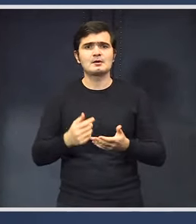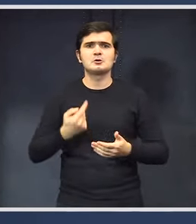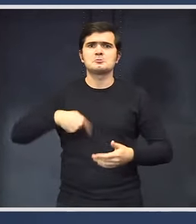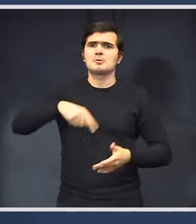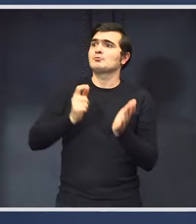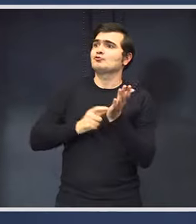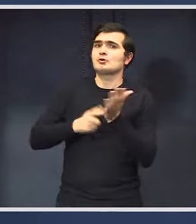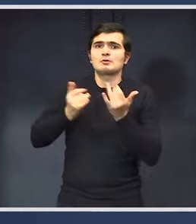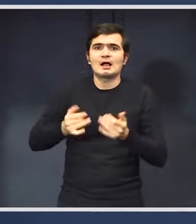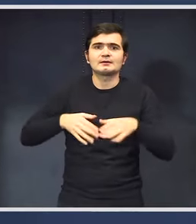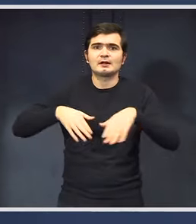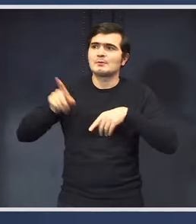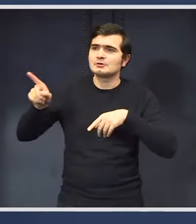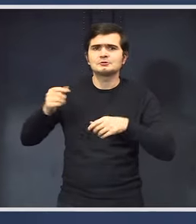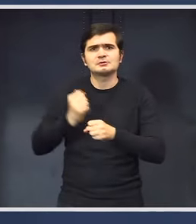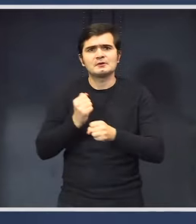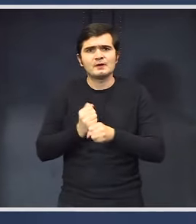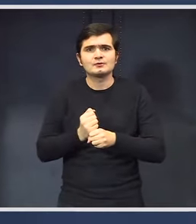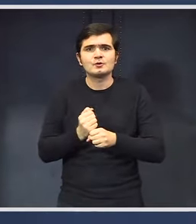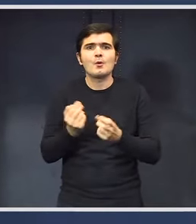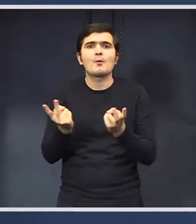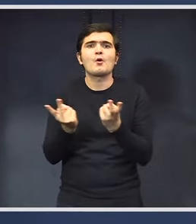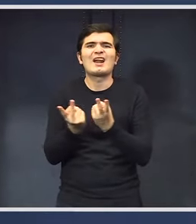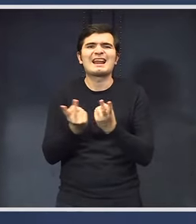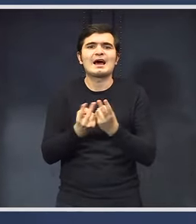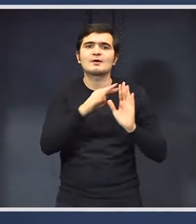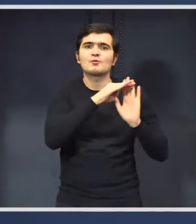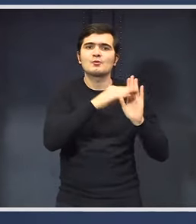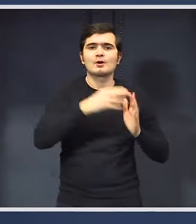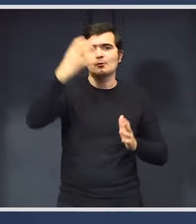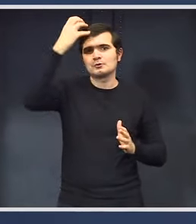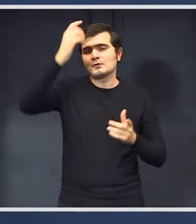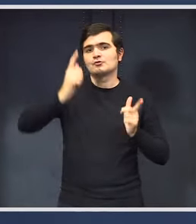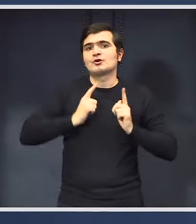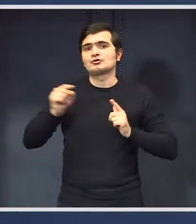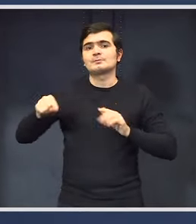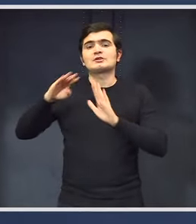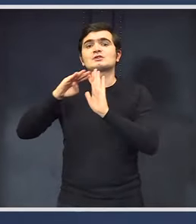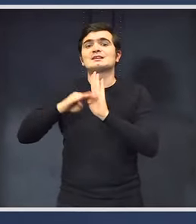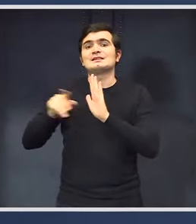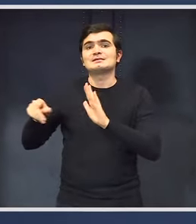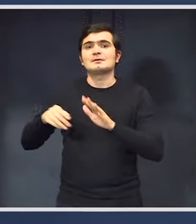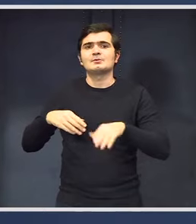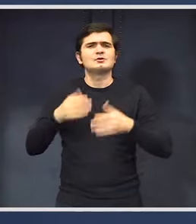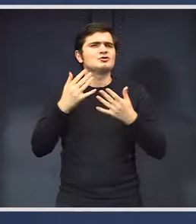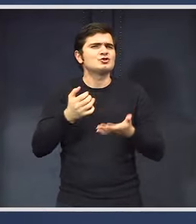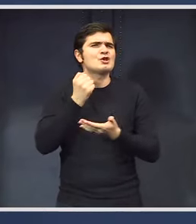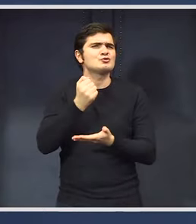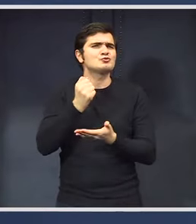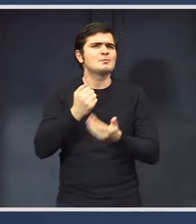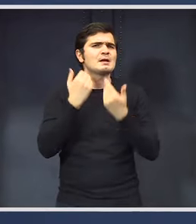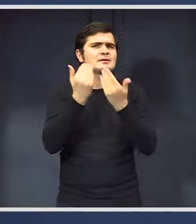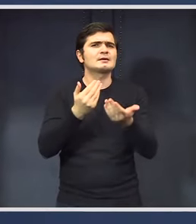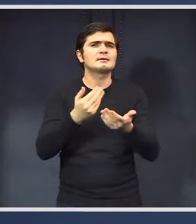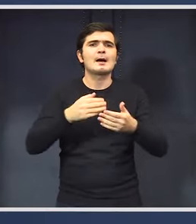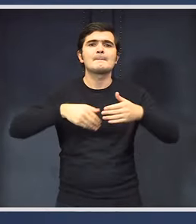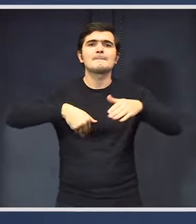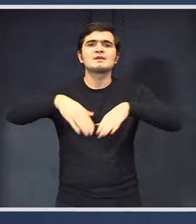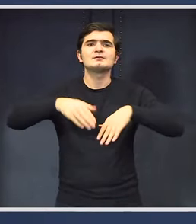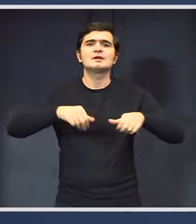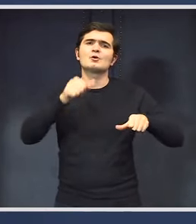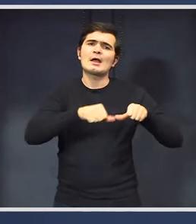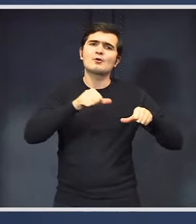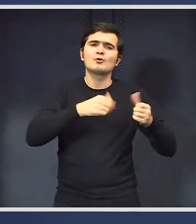cerut la ministrii astăzi este să facem o corelare cu programul de guvernare și aștept această listă de la ministrii. Ce sume vor merge la Ministerul Economiei pentru